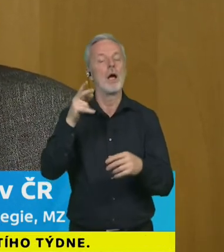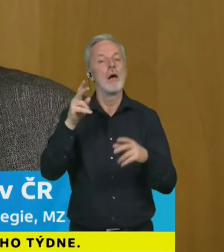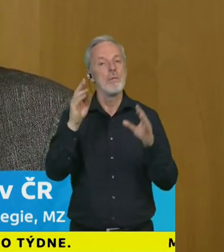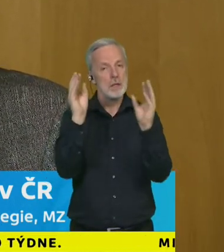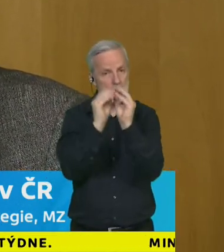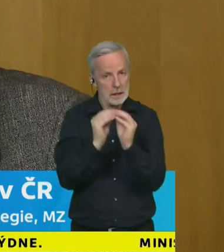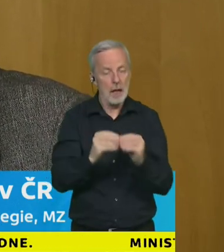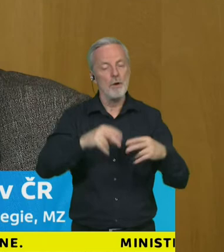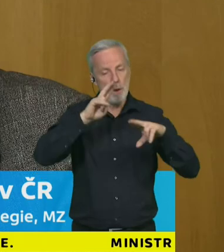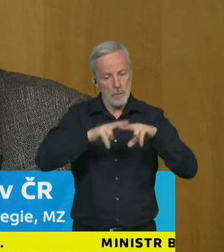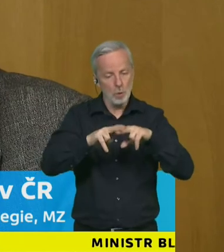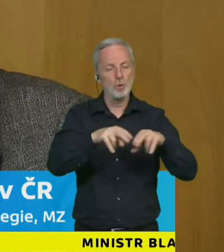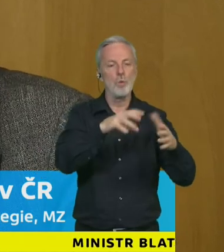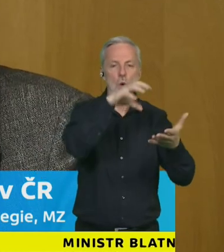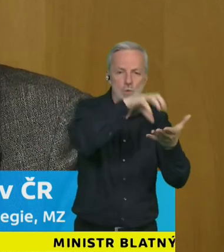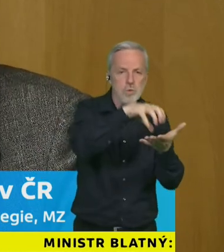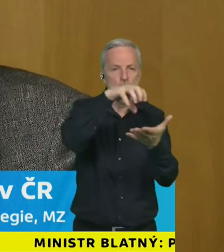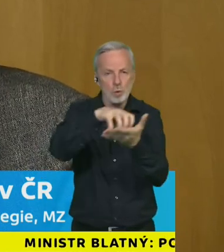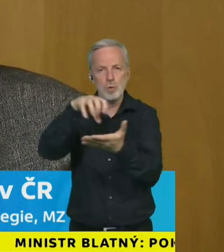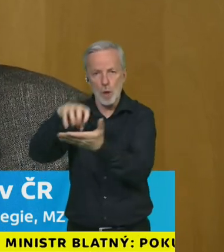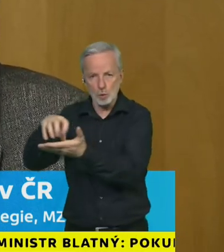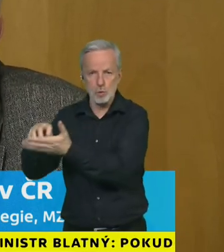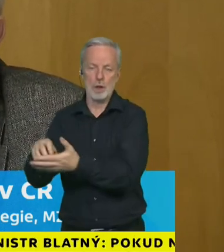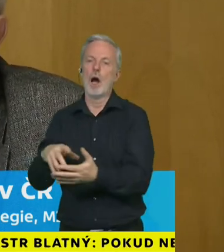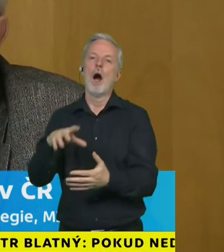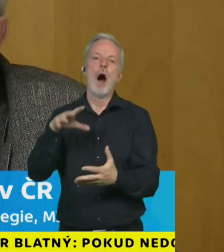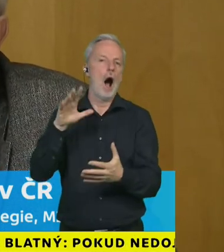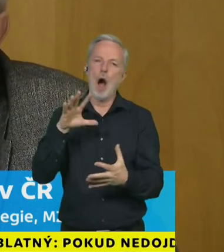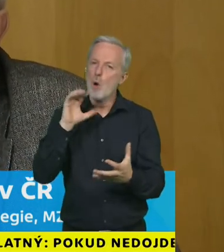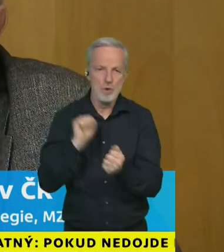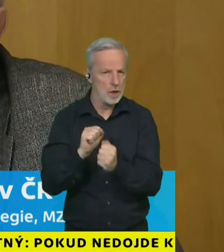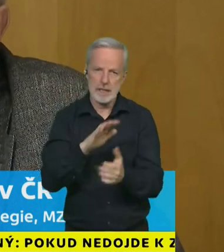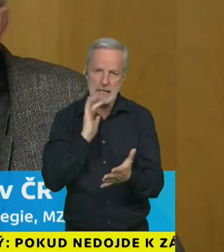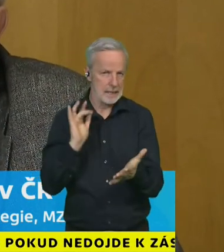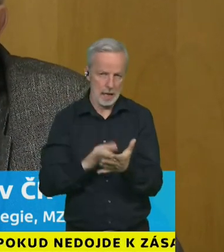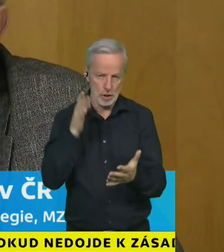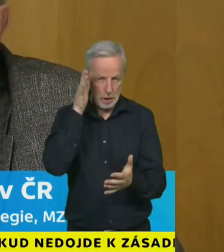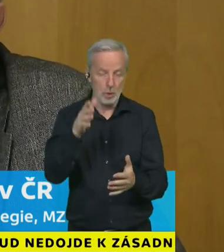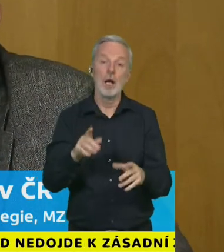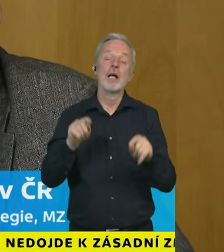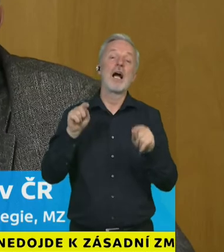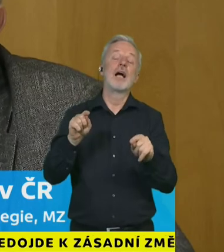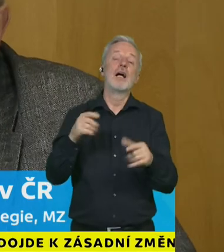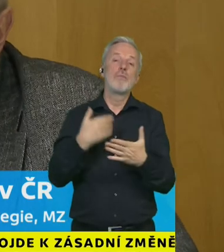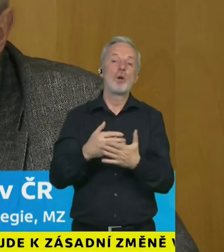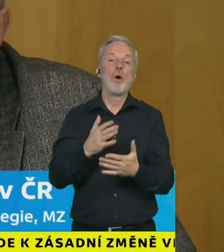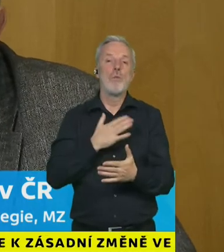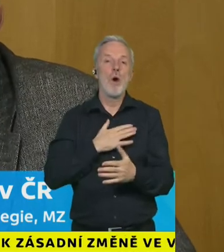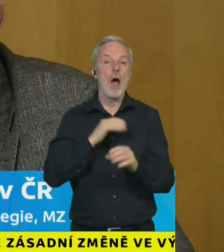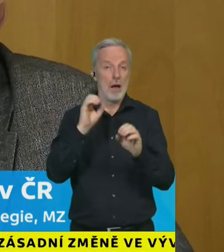průzkumu pan ministr moje představa je taková že to budeme vyhodnocovat v nějakých týdenních